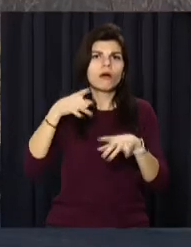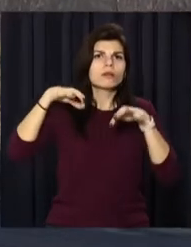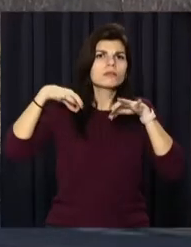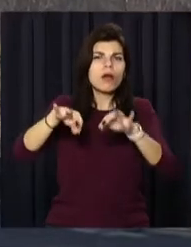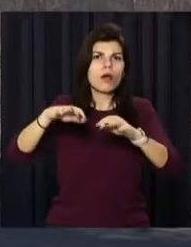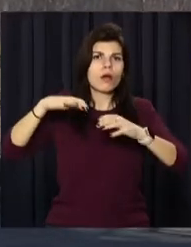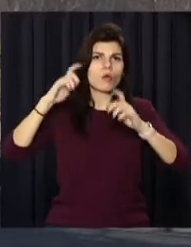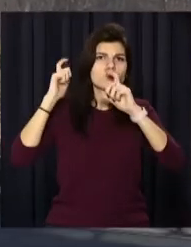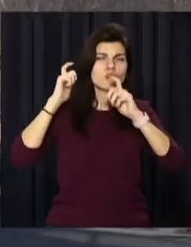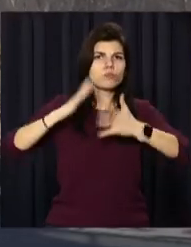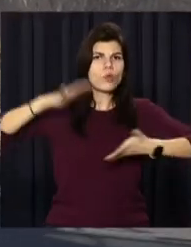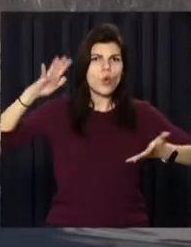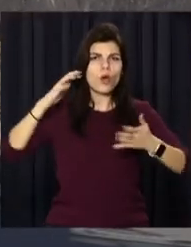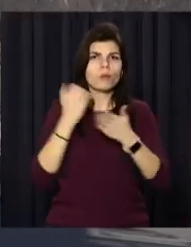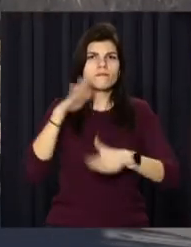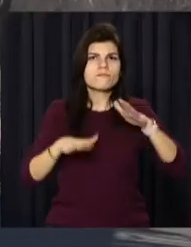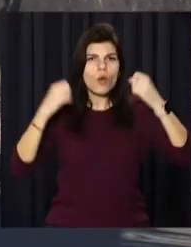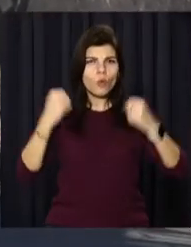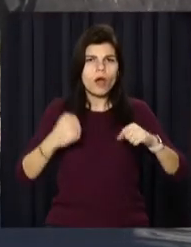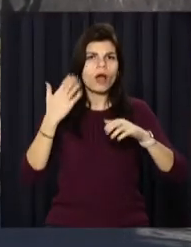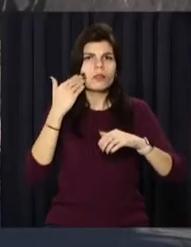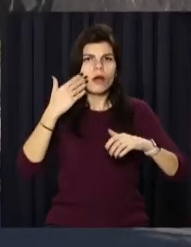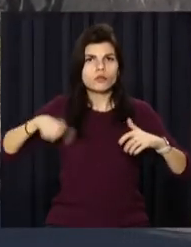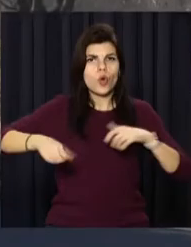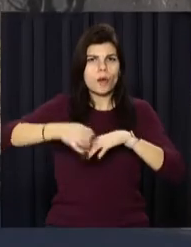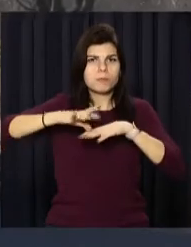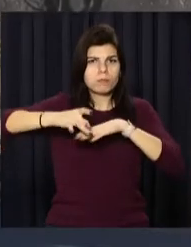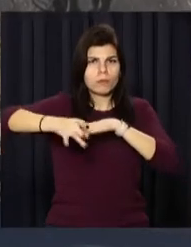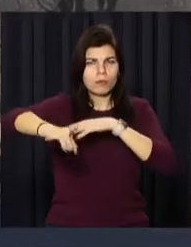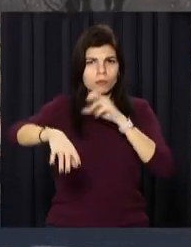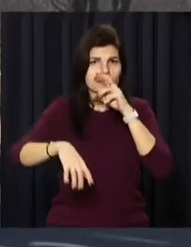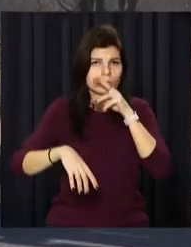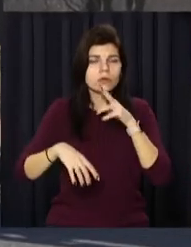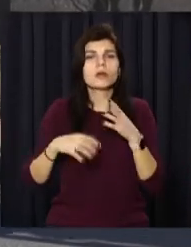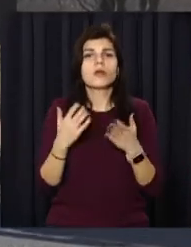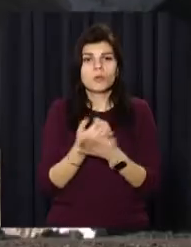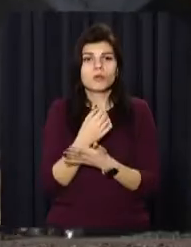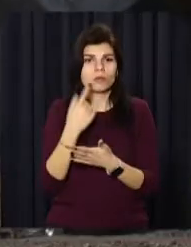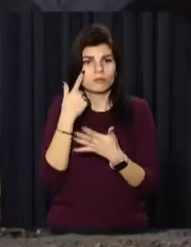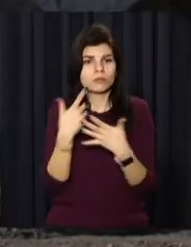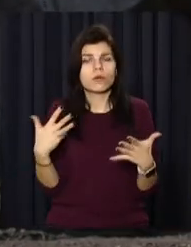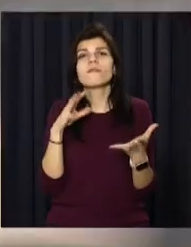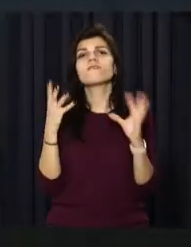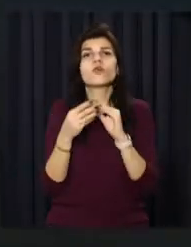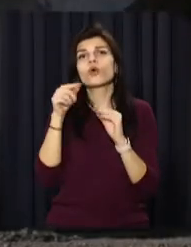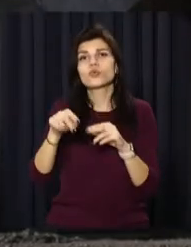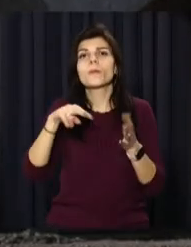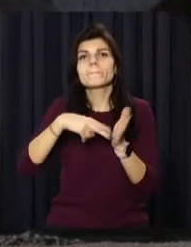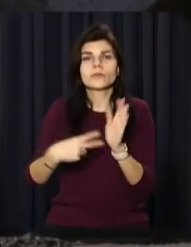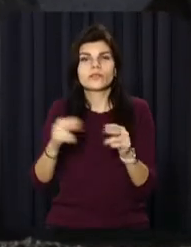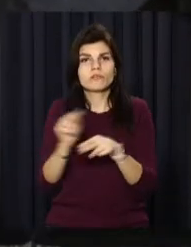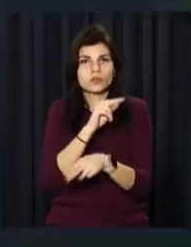і навантаження на дорогу збільшилося в десятки разів. Як результат – суцільні ями. Загалом тут планують